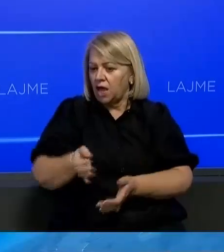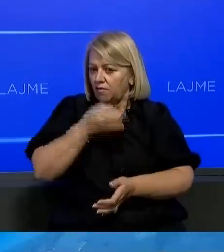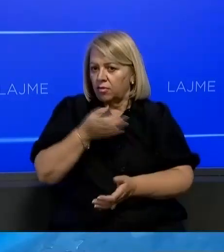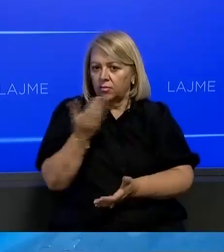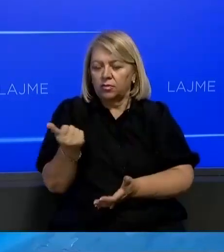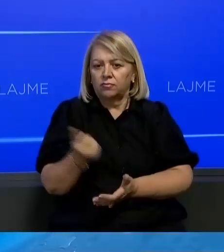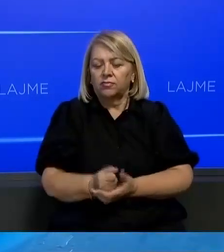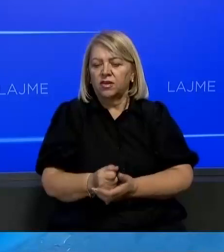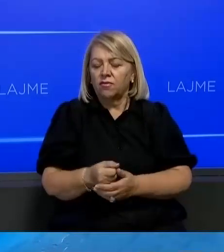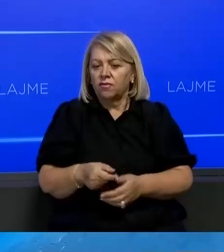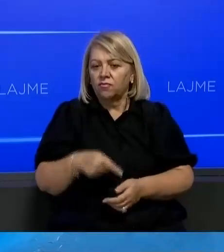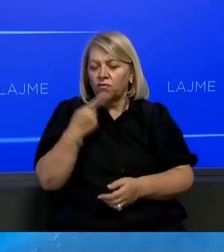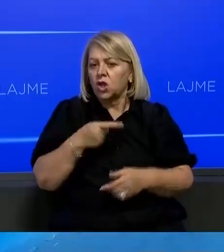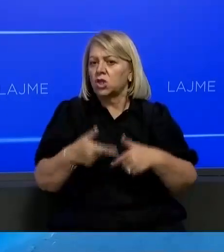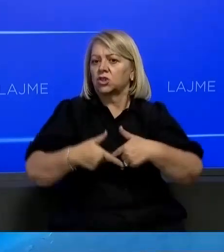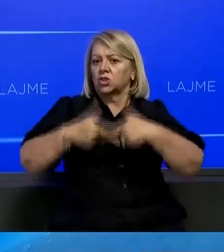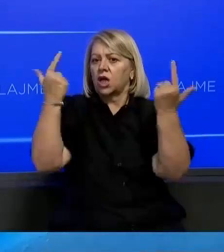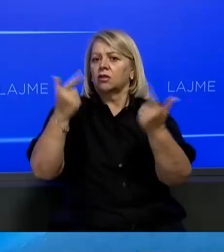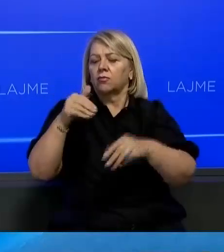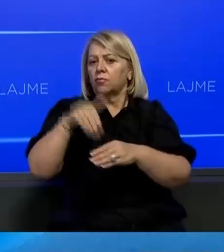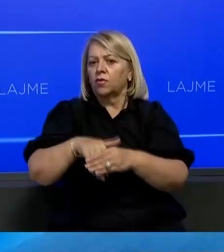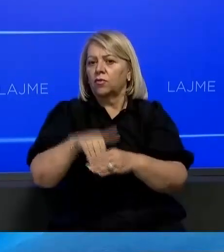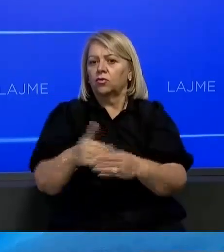për të folur qarë, dhe for dhe për të votuar.